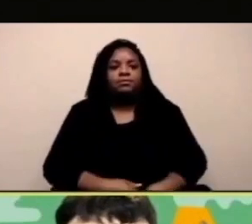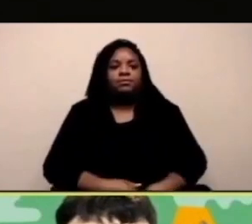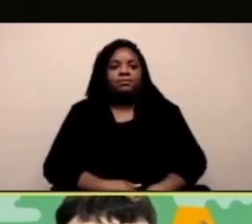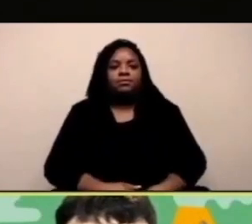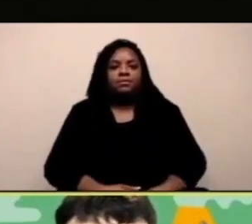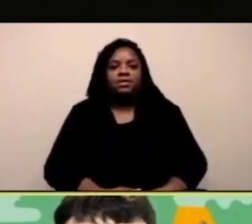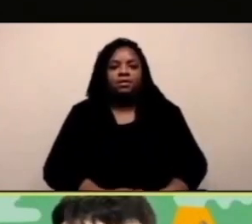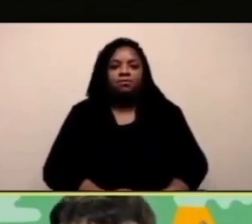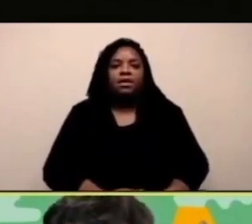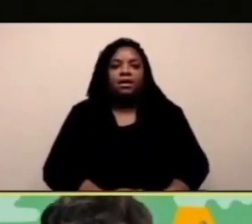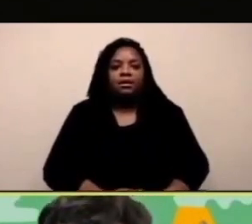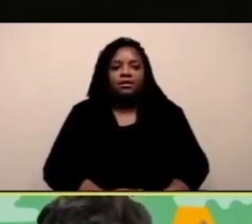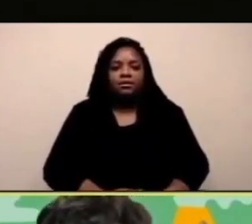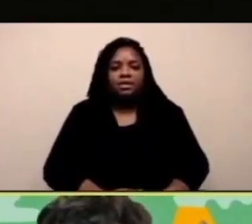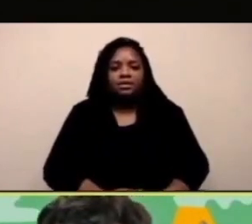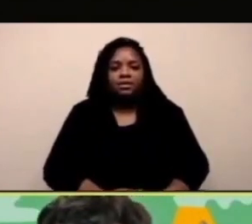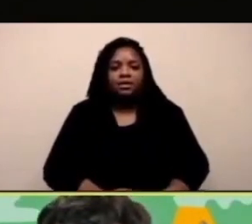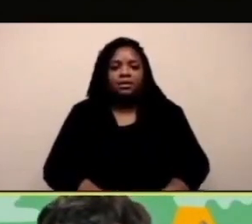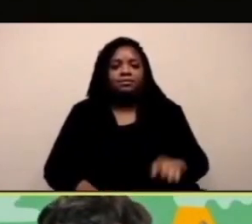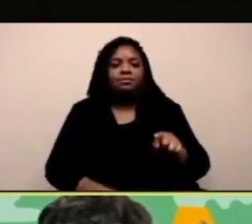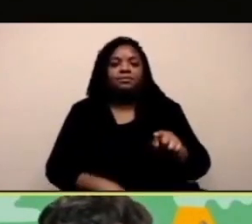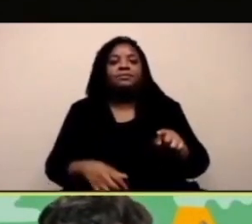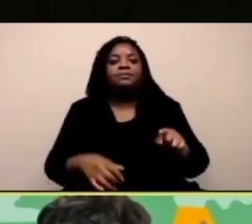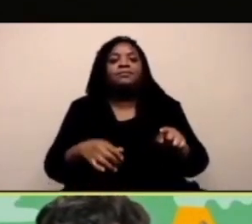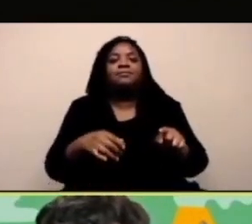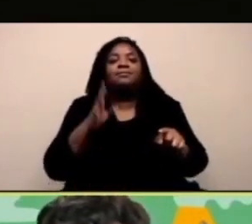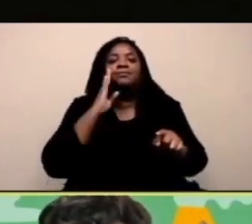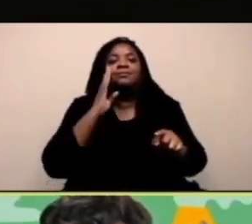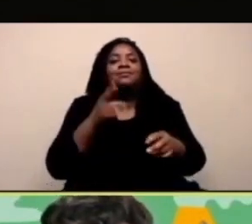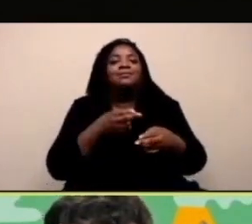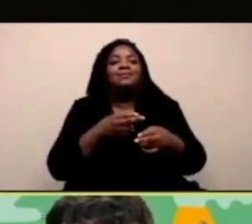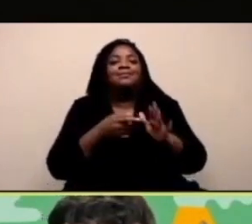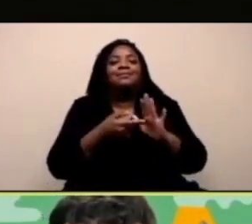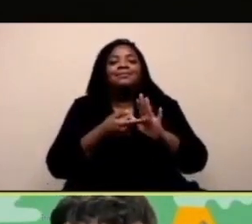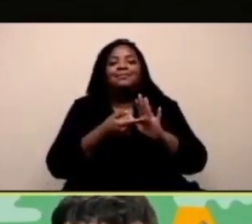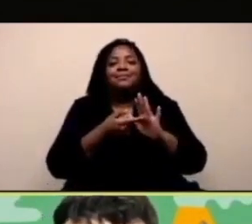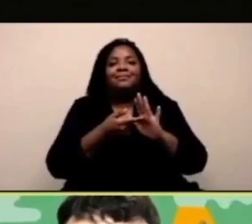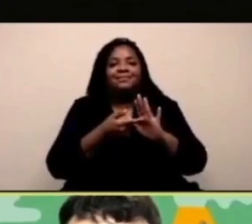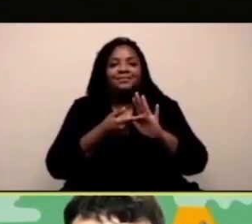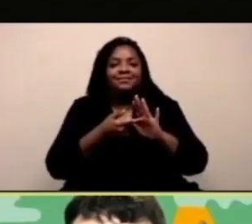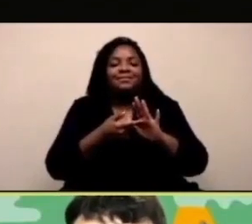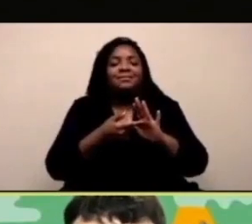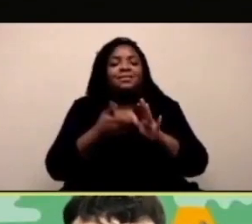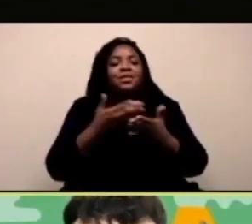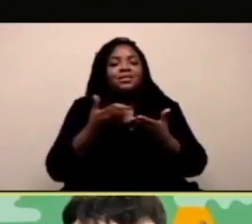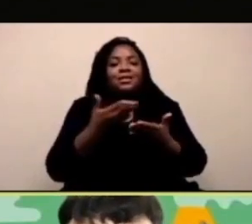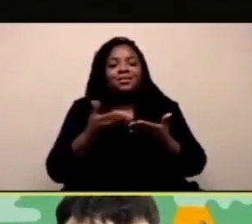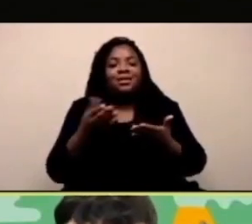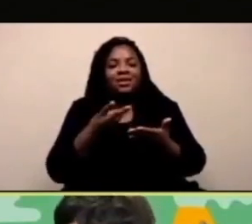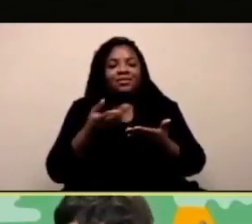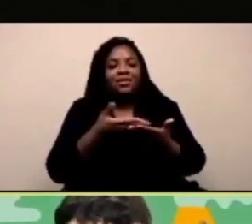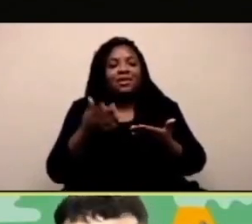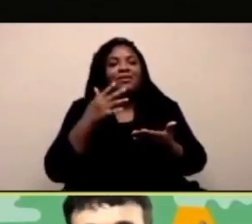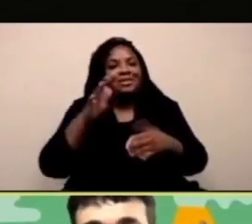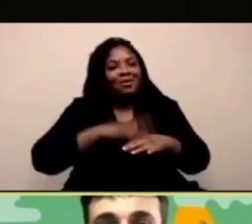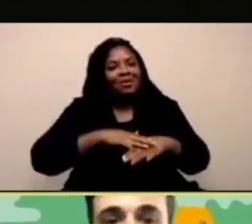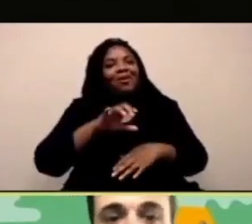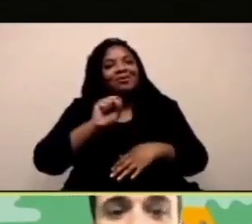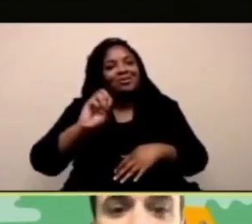corpo tocca quella piccola parte si pronuncerà la parola che sto toccando adesso voglio condividere con voi